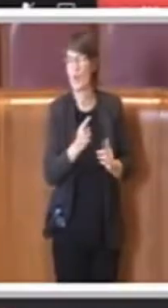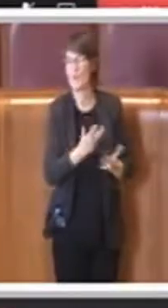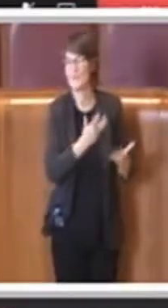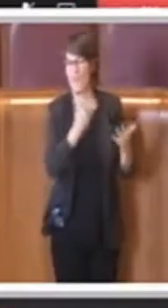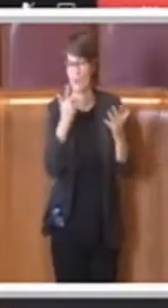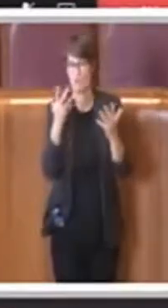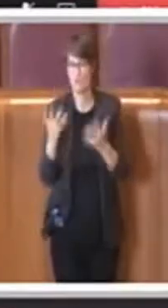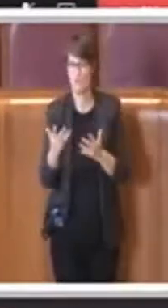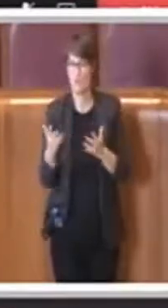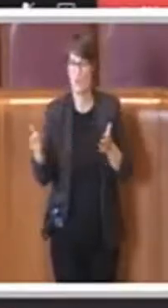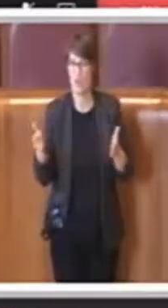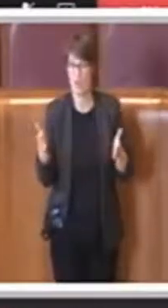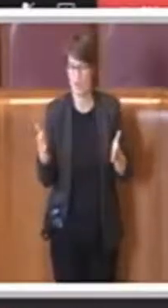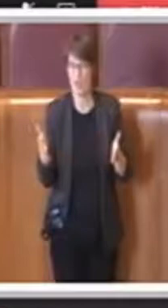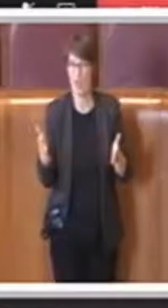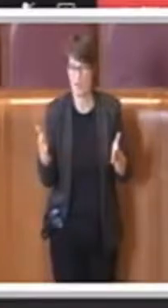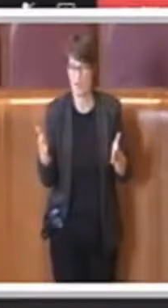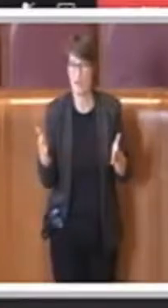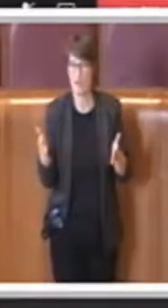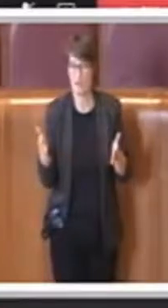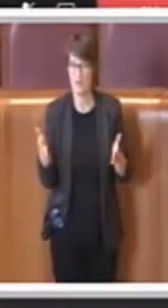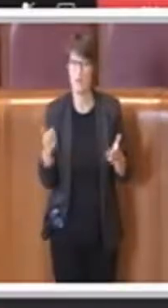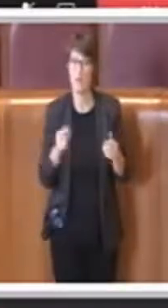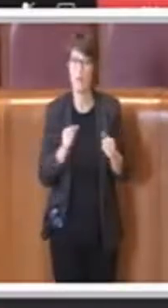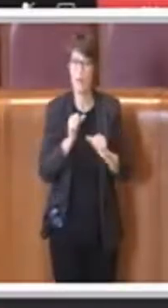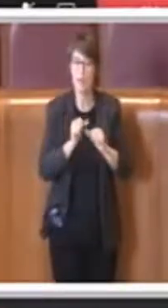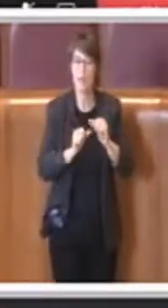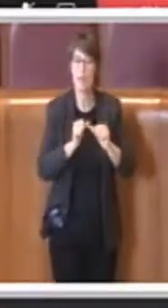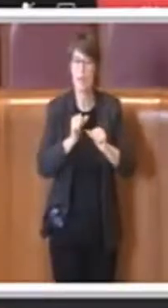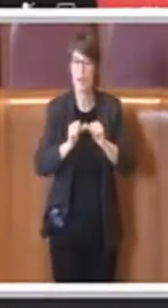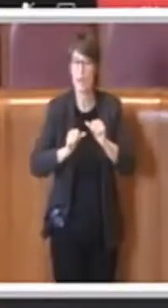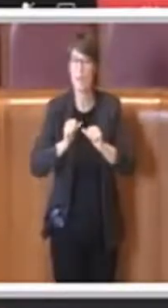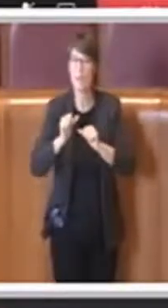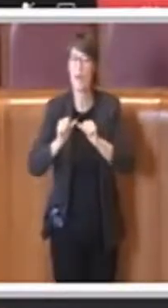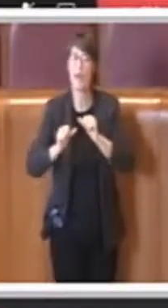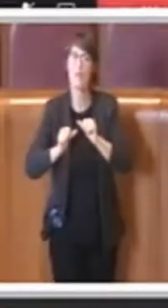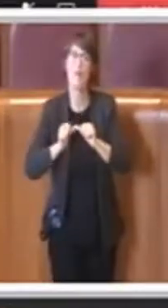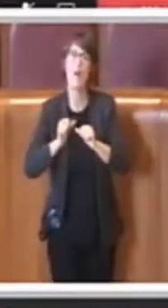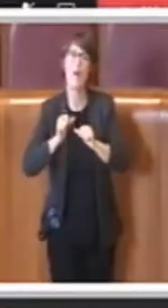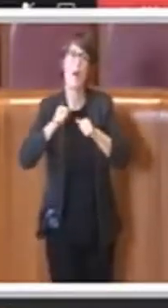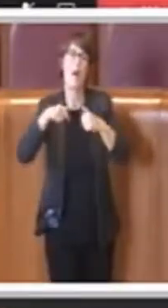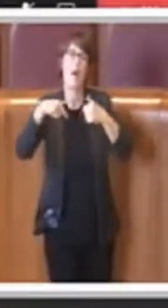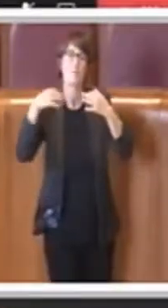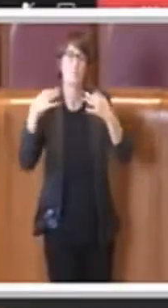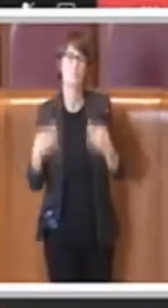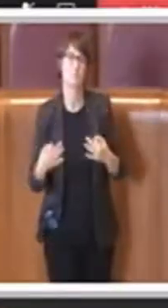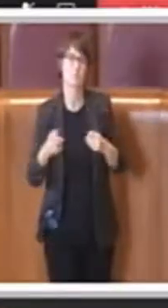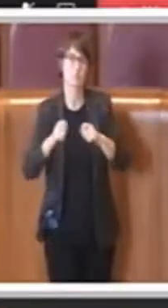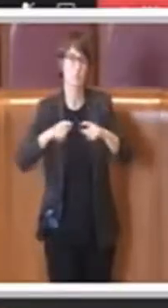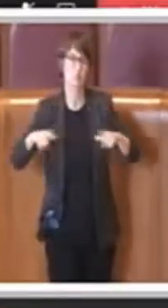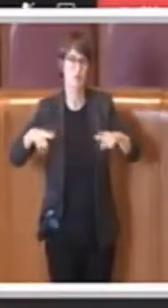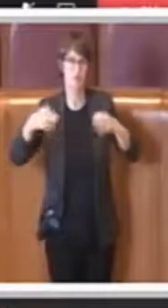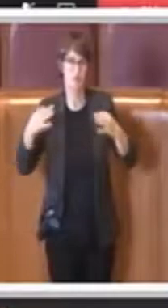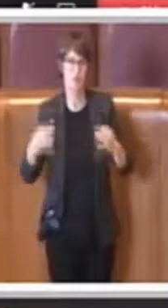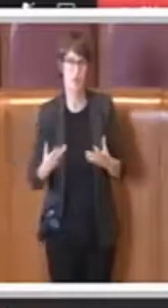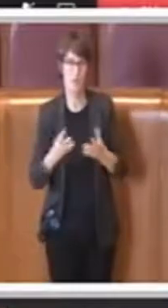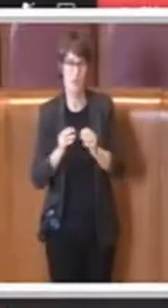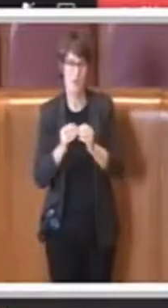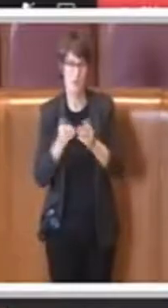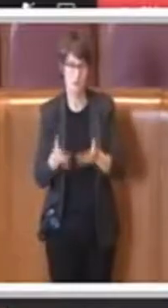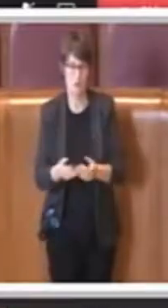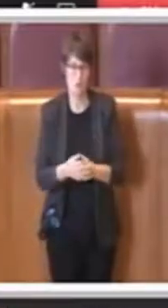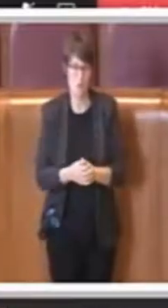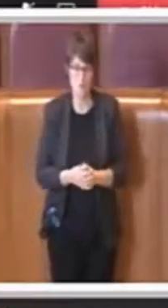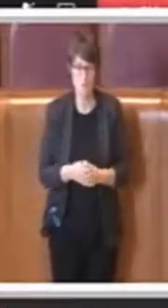su questo voglio ricordare che la commissione ha lavorato nei primi anche due anni di consigliatura dove